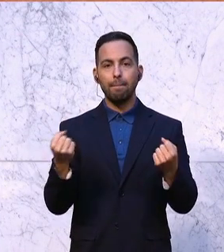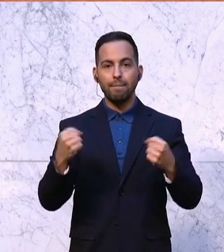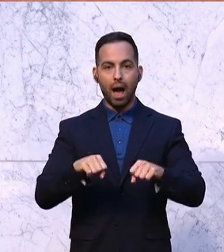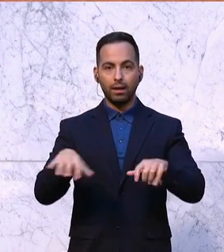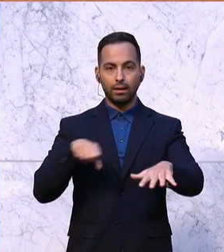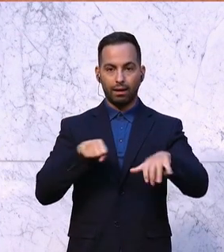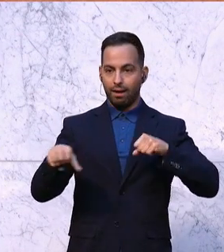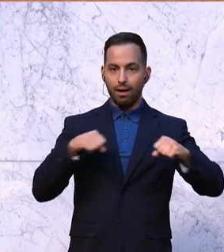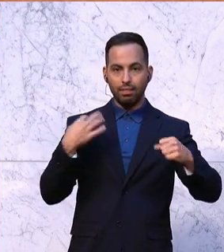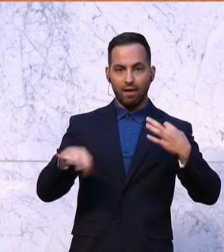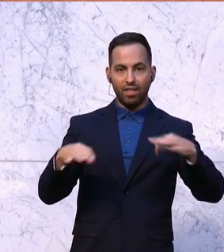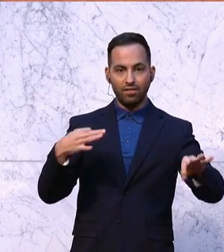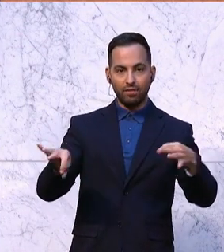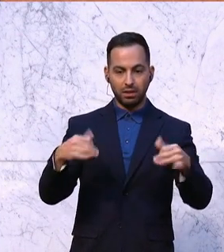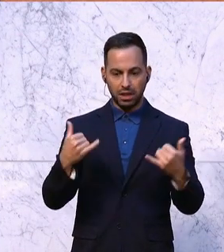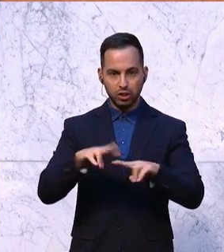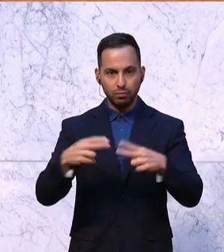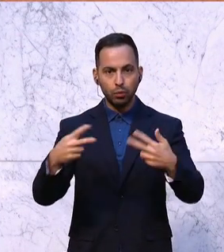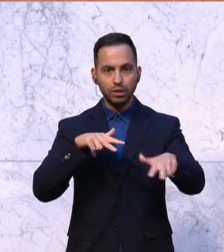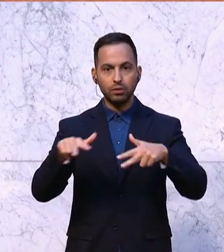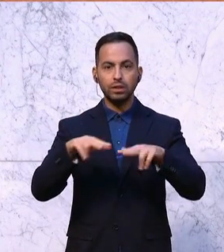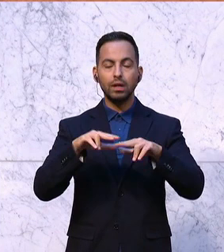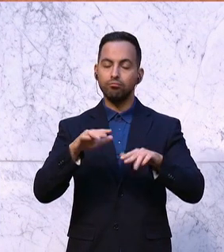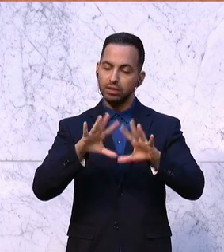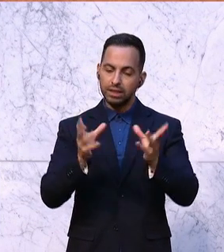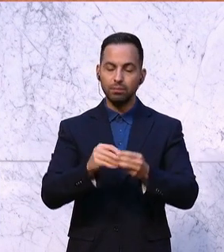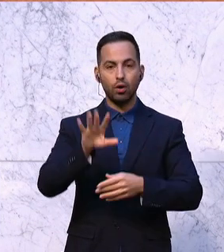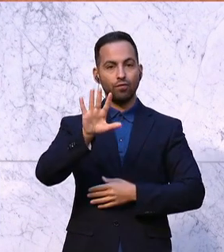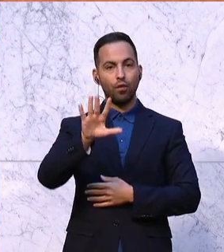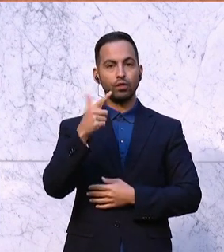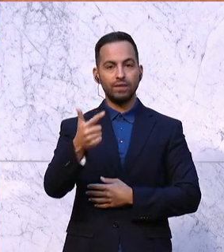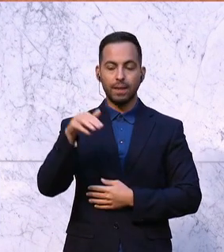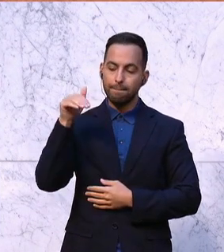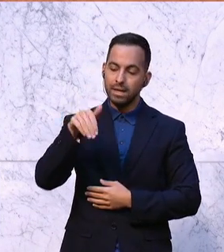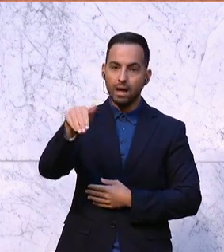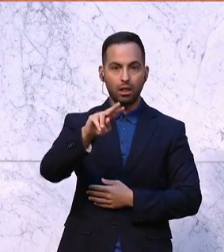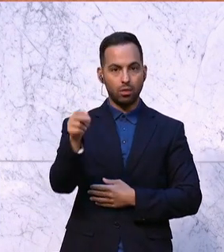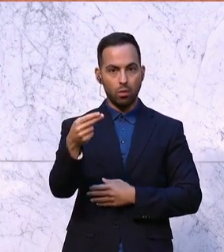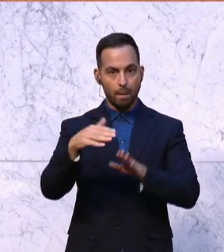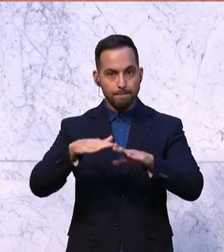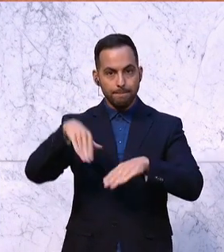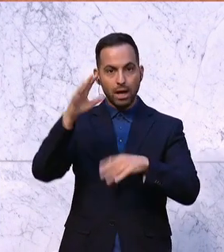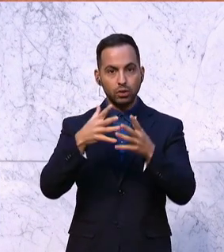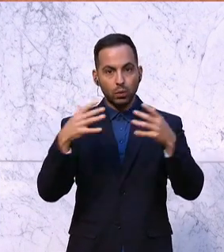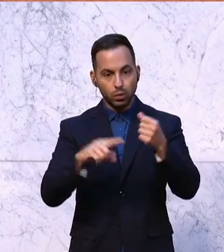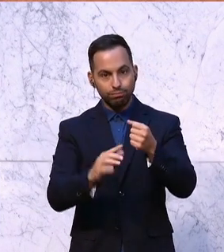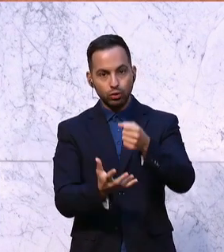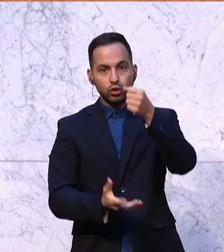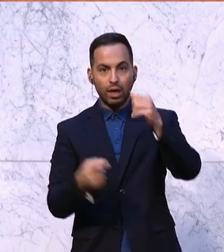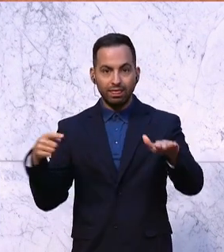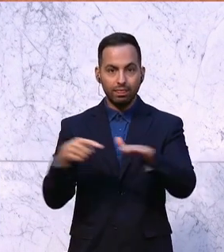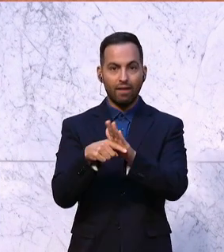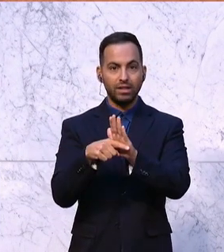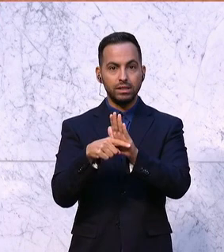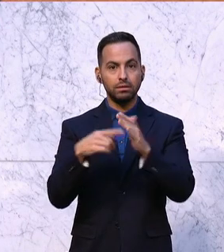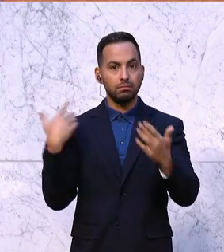wird diese Bundesregierung mit rund 25 Milliarden Euro das größte Budgetdefizit aller Zeiten